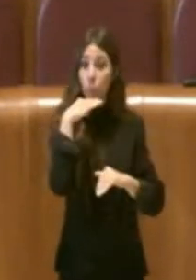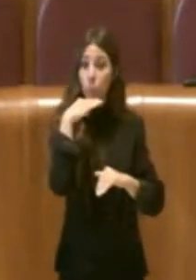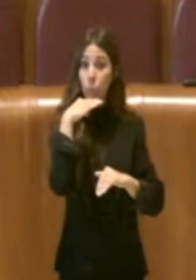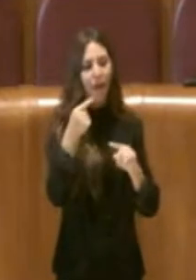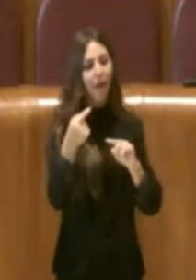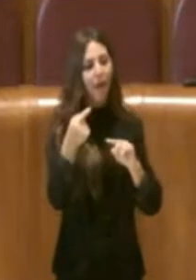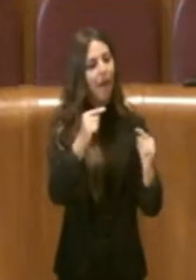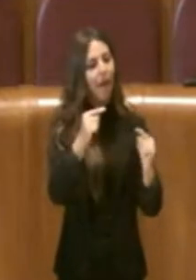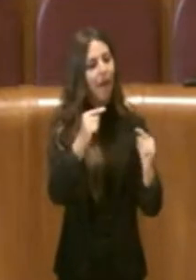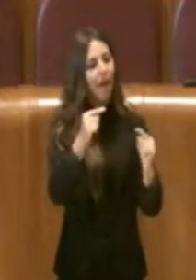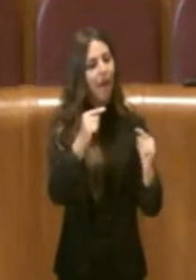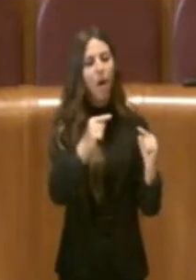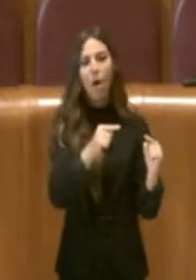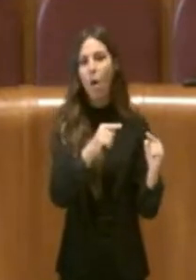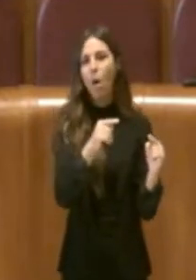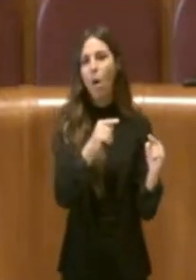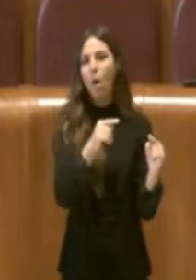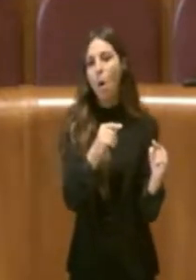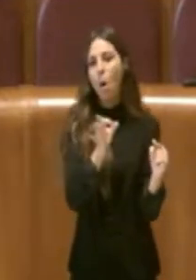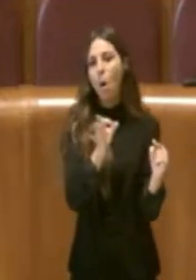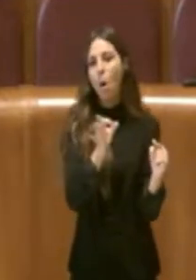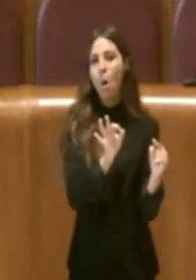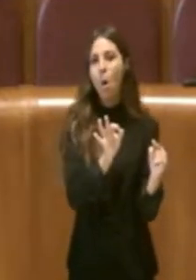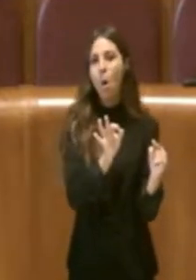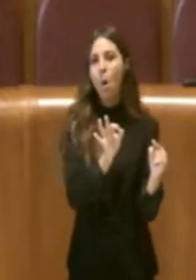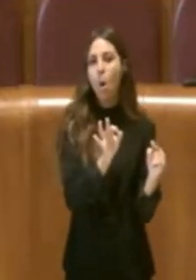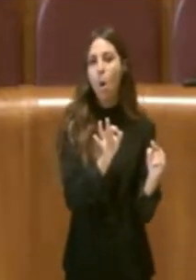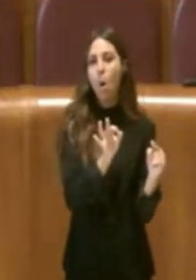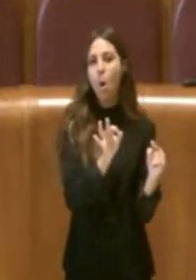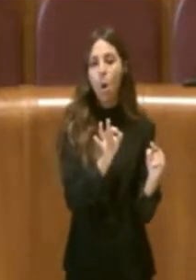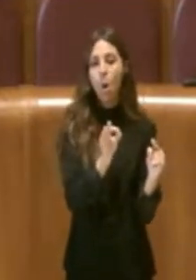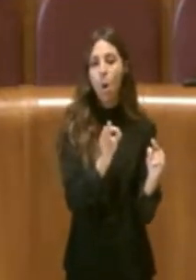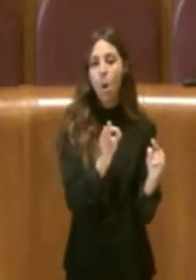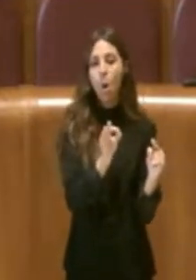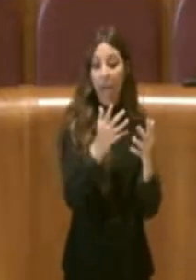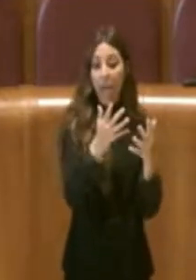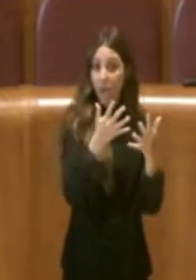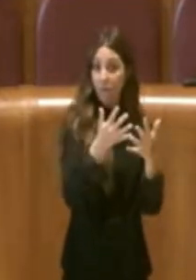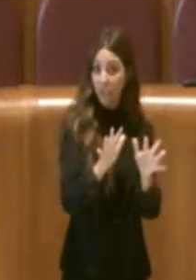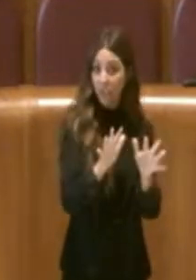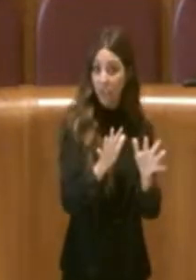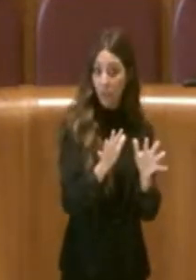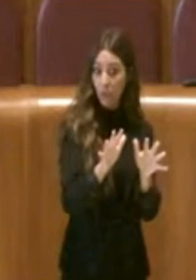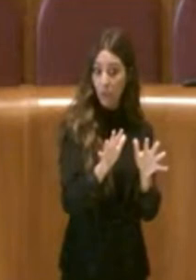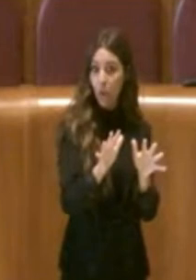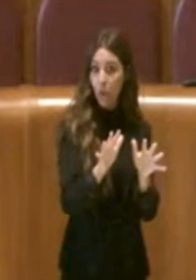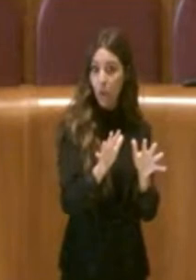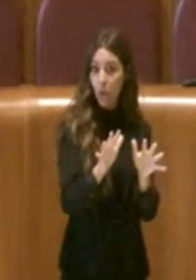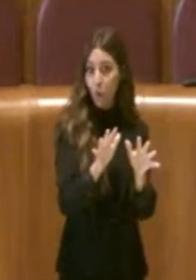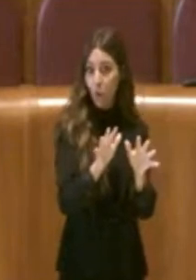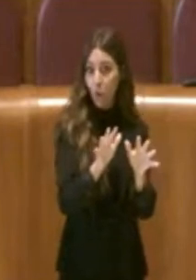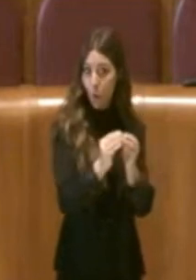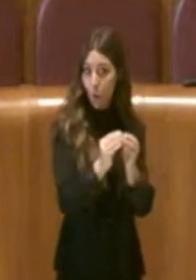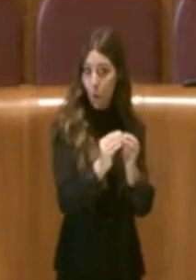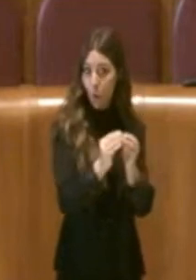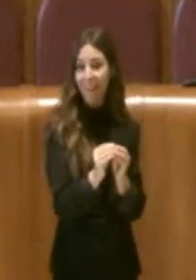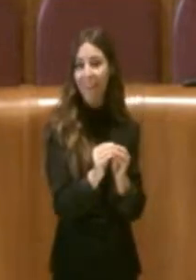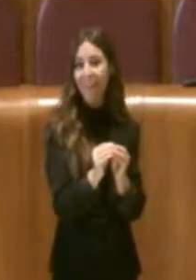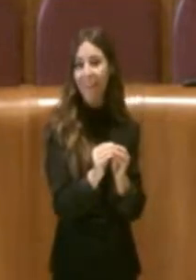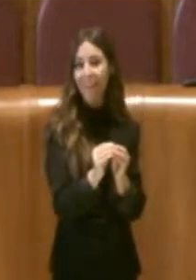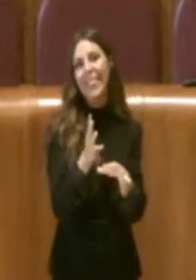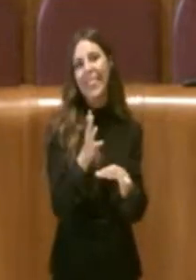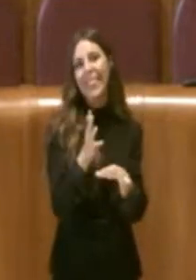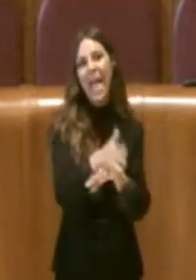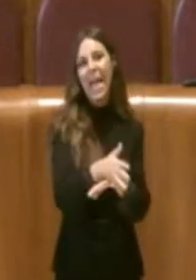dibattito o comunque non può definirsi concluso questo dibattito attraverso un intervento